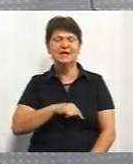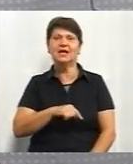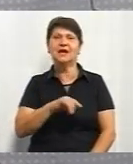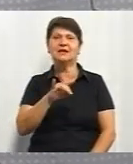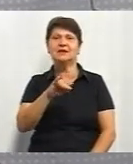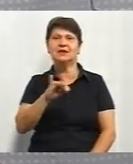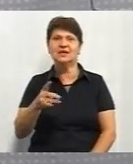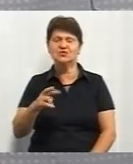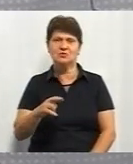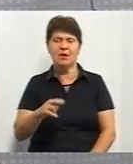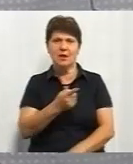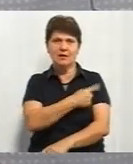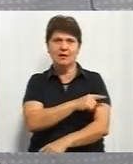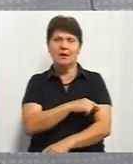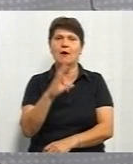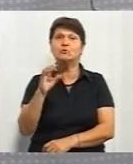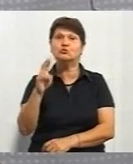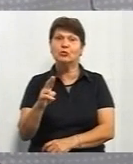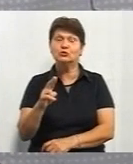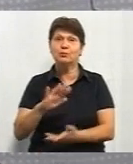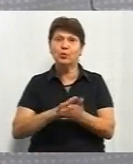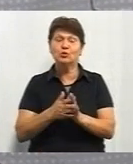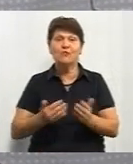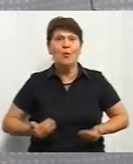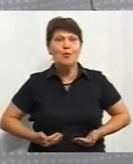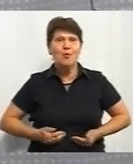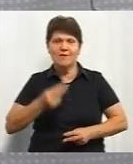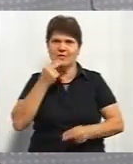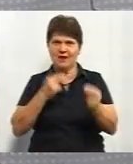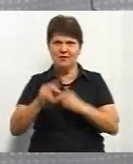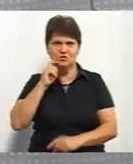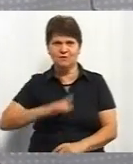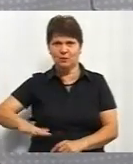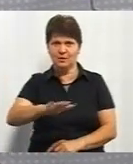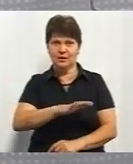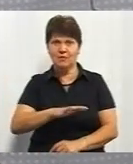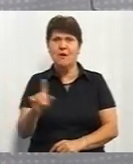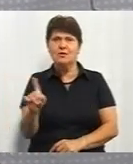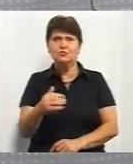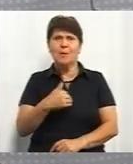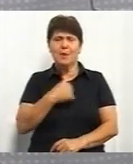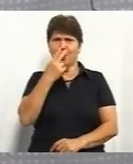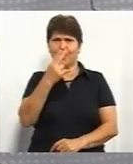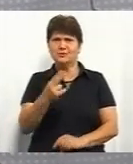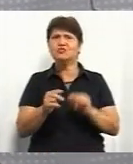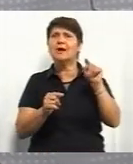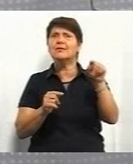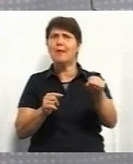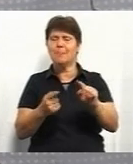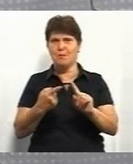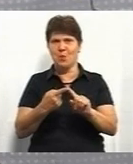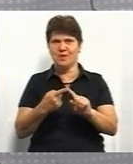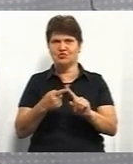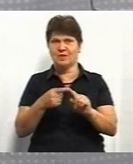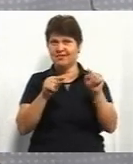соціальними побутовими умовами найкраща в Україні. Тому що те, що ми побачили там, по-перше, в цій